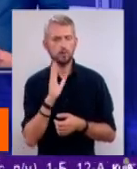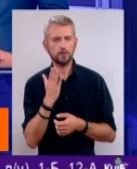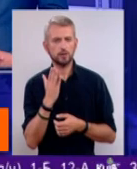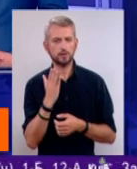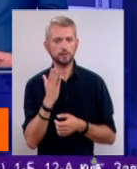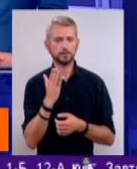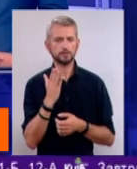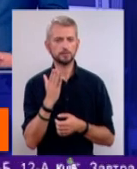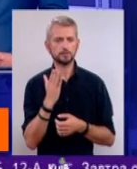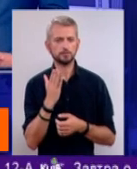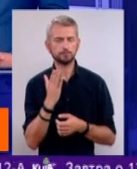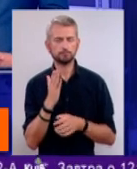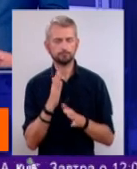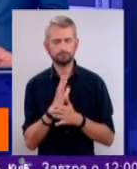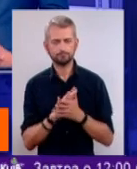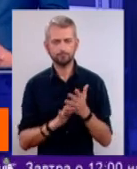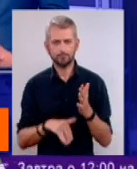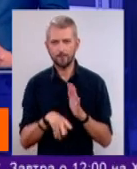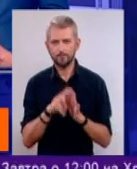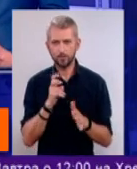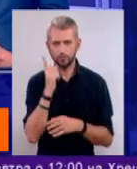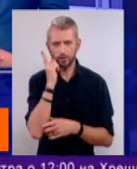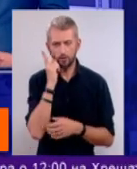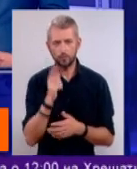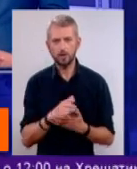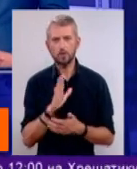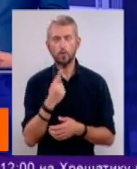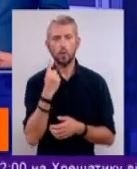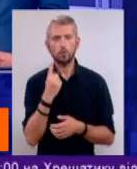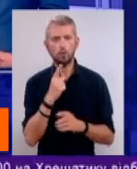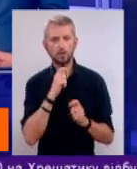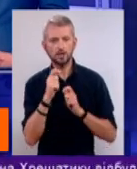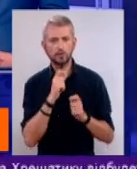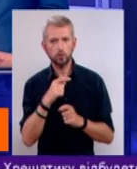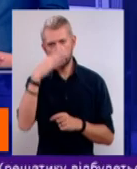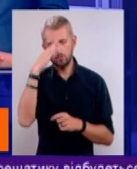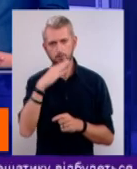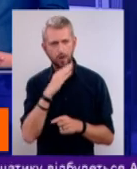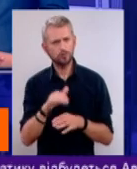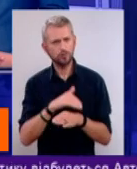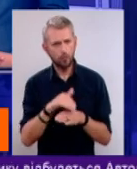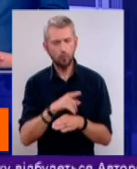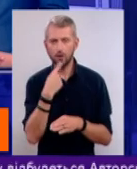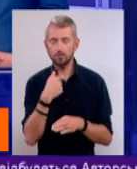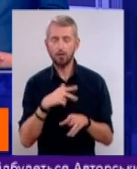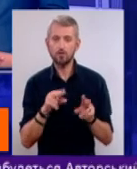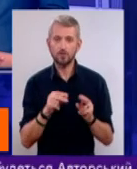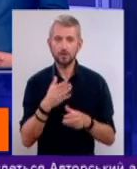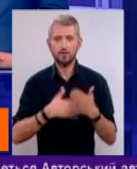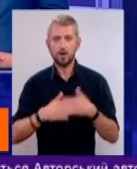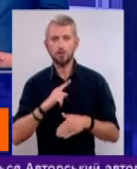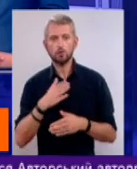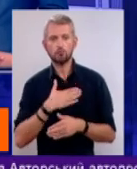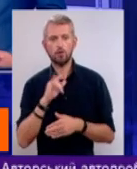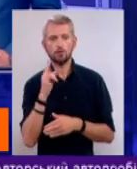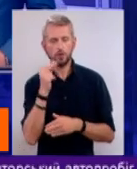в одному інтерв'ю, що батько заохоче, я каже, я щасливий, я радий, що моя